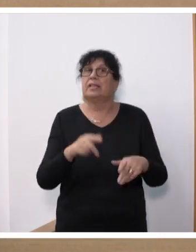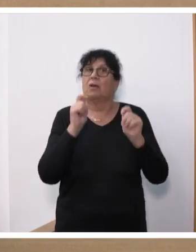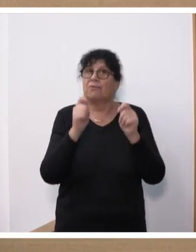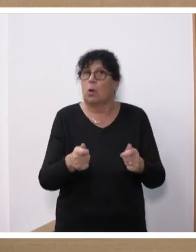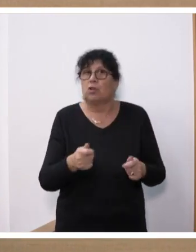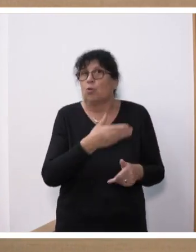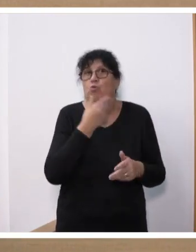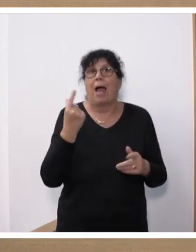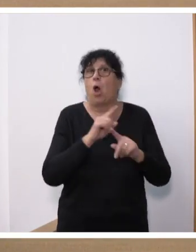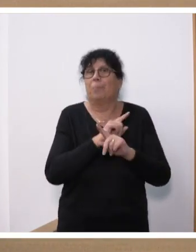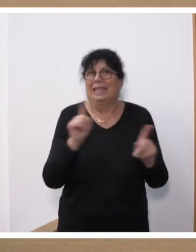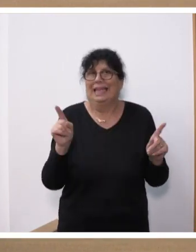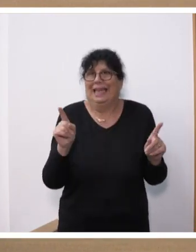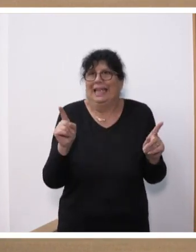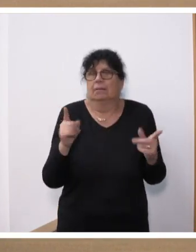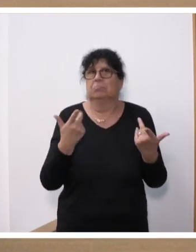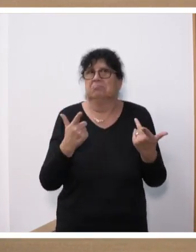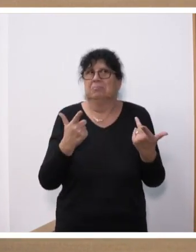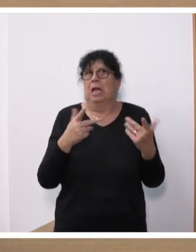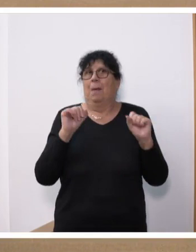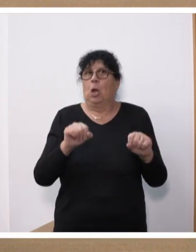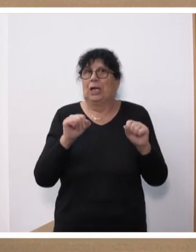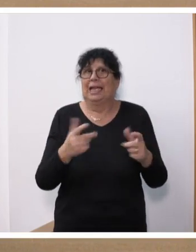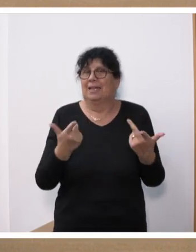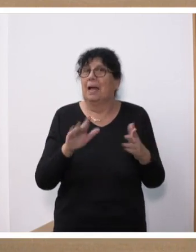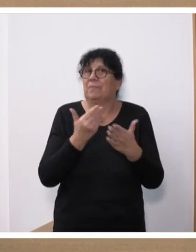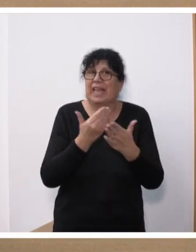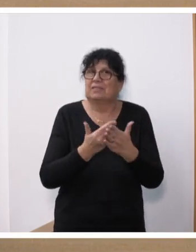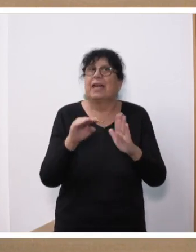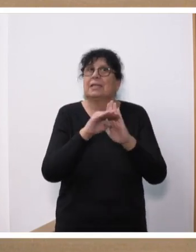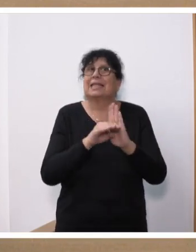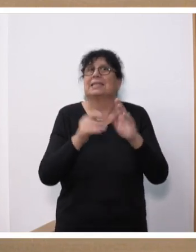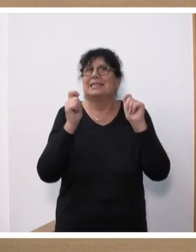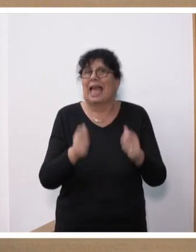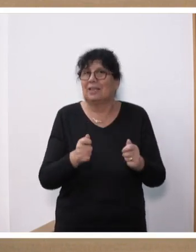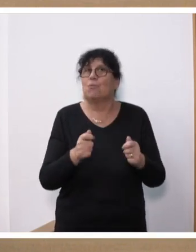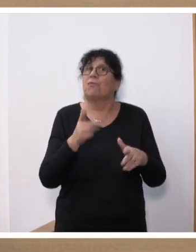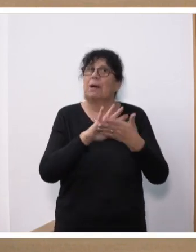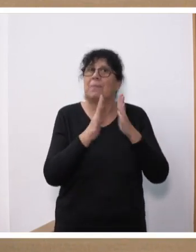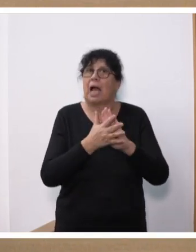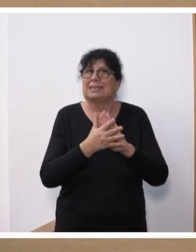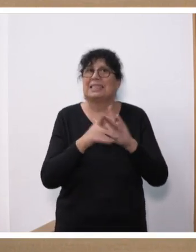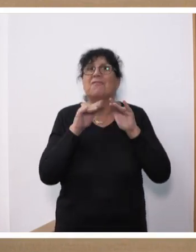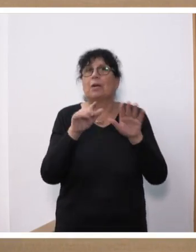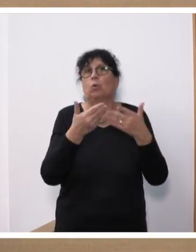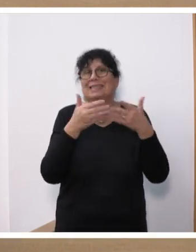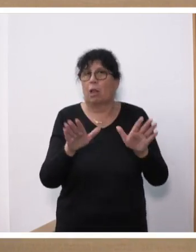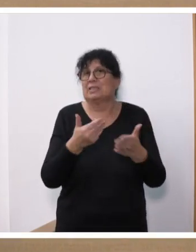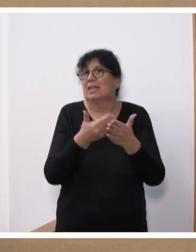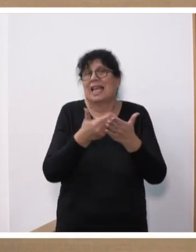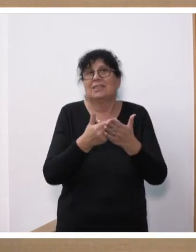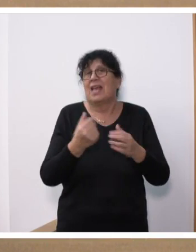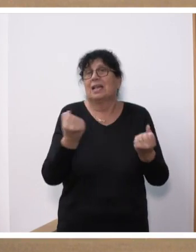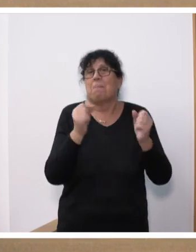überhaupt gar nicht vor und umsetzbar. Und deshalb ist Ihr Gesetzentwurf in der Praxis wirkungslos. Und deshalb macht er den